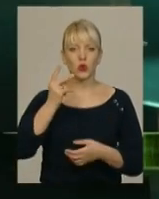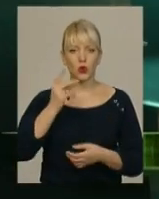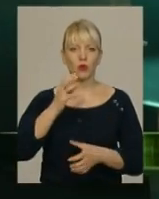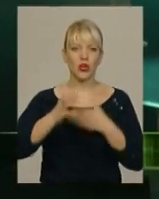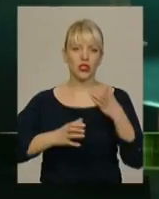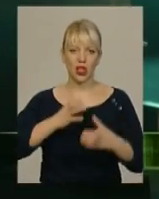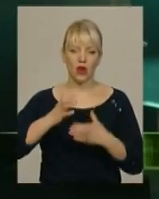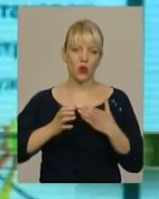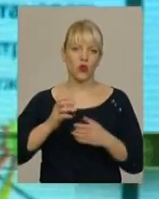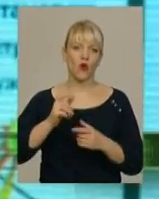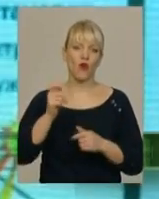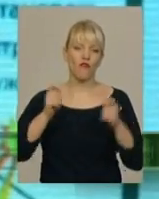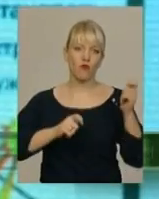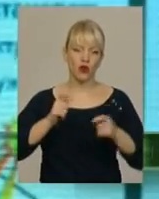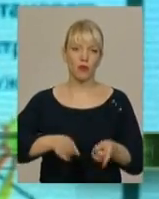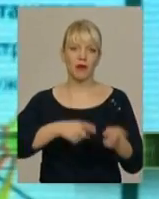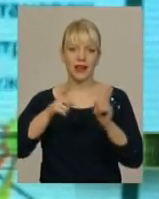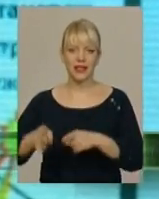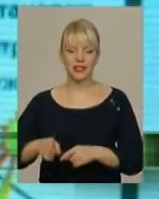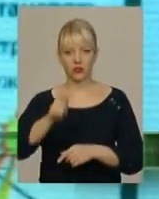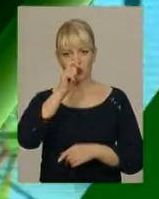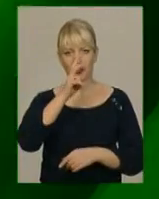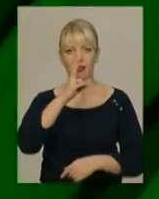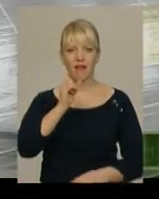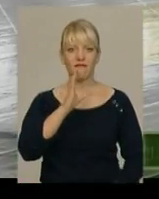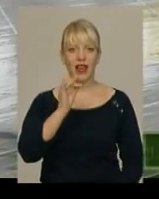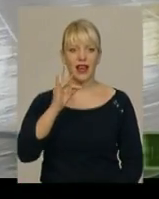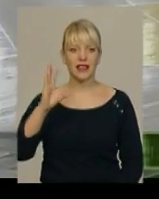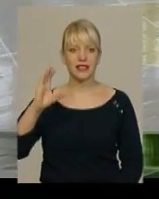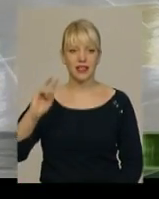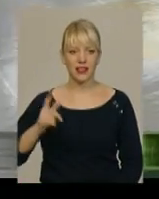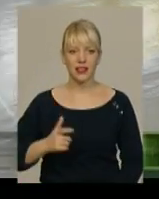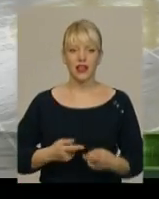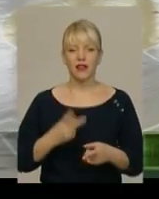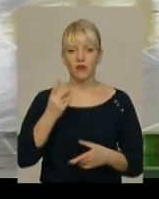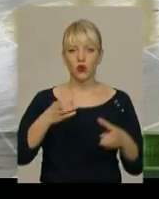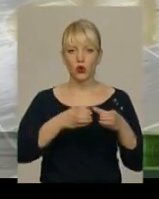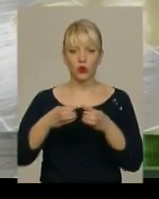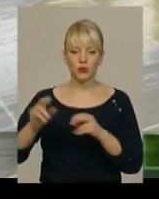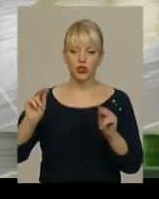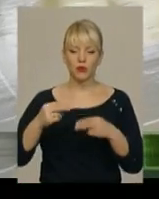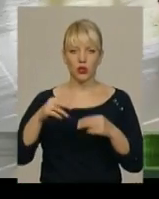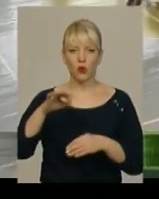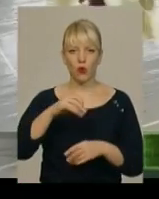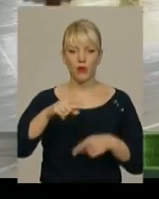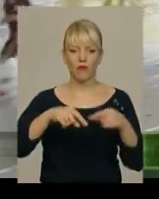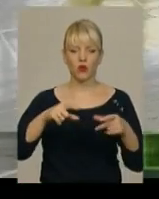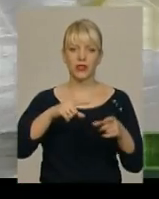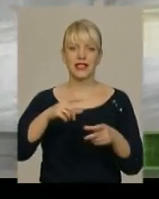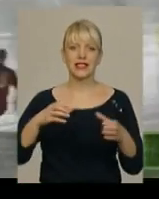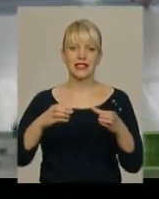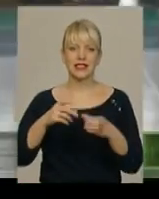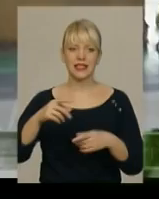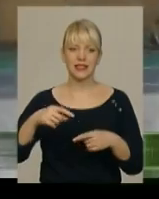економічного розвитку Хмельницького перенесено з квітня на вересень. У двох групах чемпіонату області з футзалу після половини зустрічей